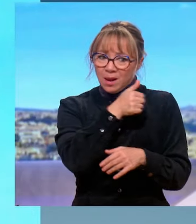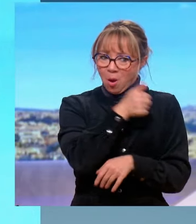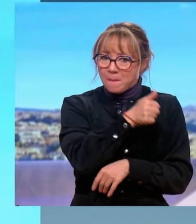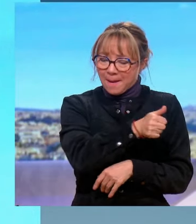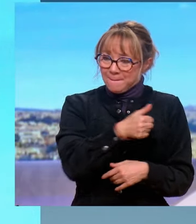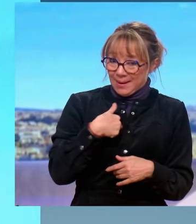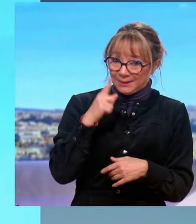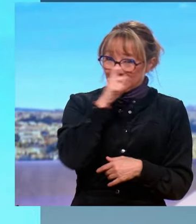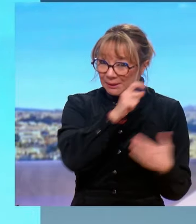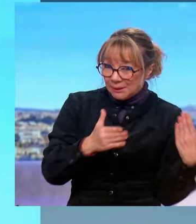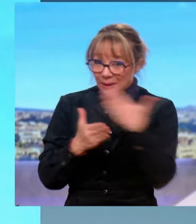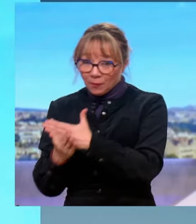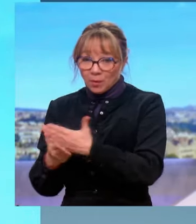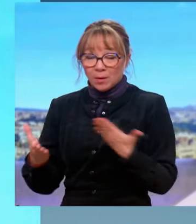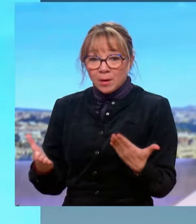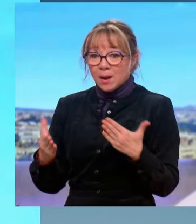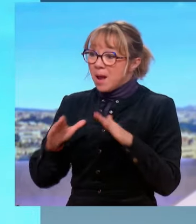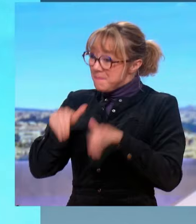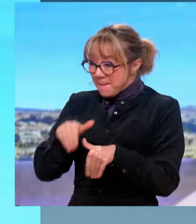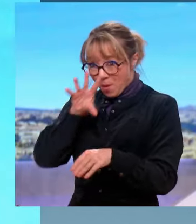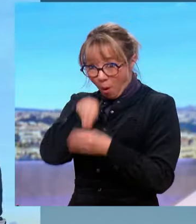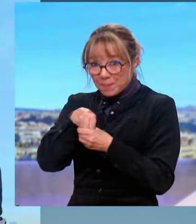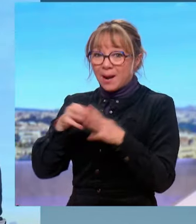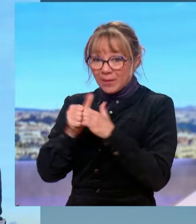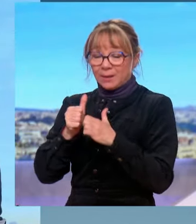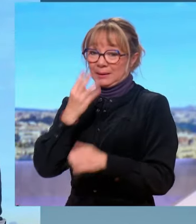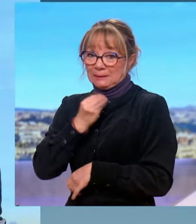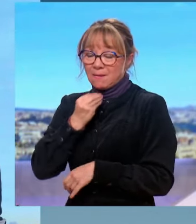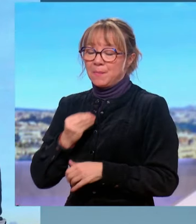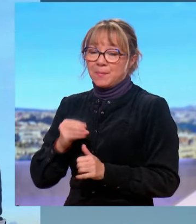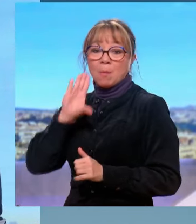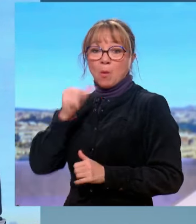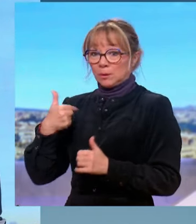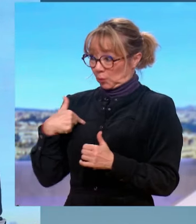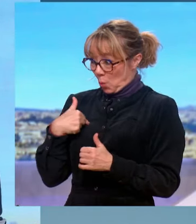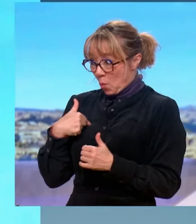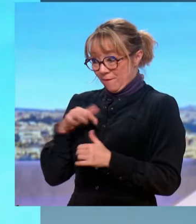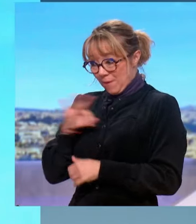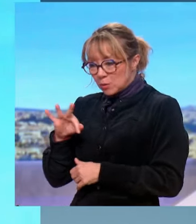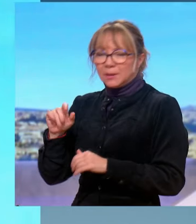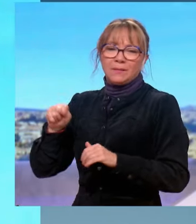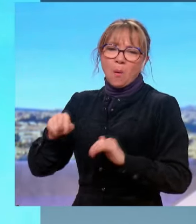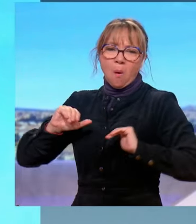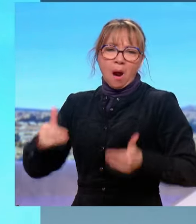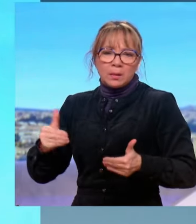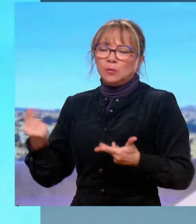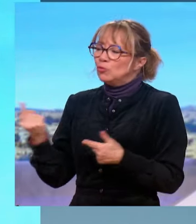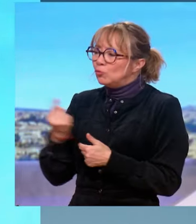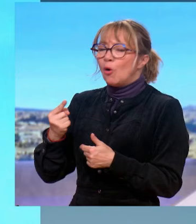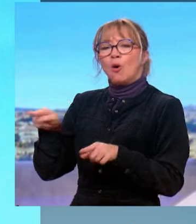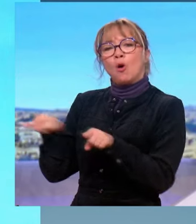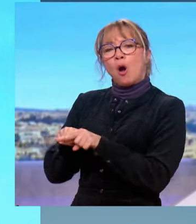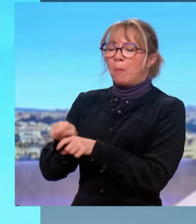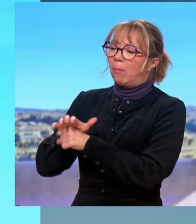Ça n'enlève rien au rôle et à la place singulière que joue la France. Et je pense qu'on devrait, nous, Français, arrêter de toujours rabaisser